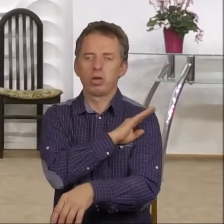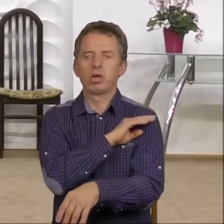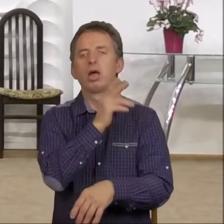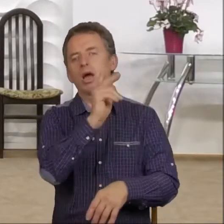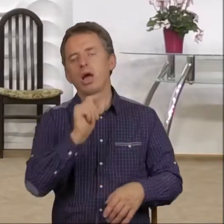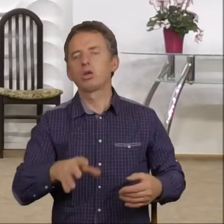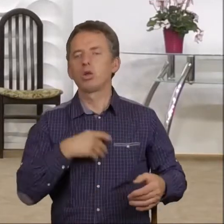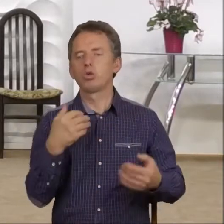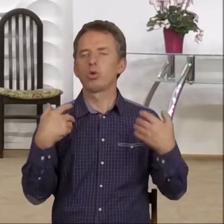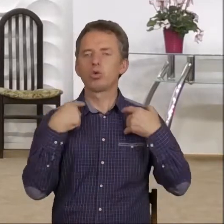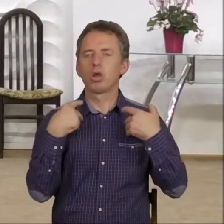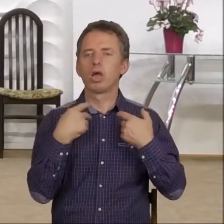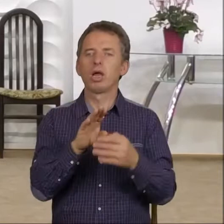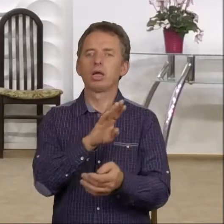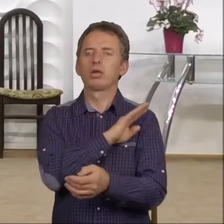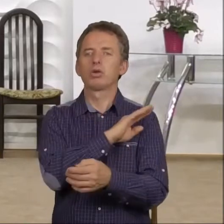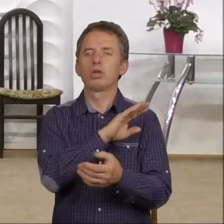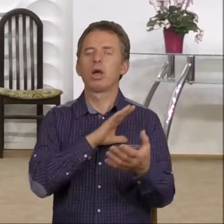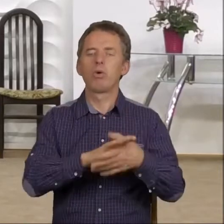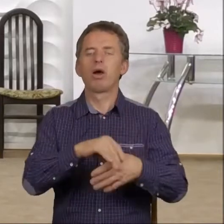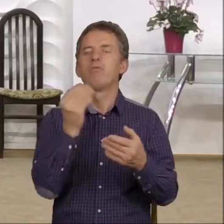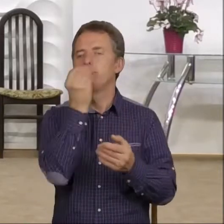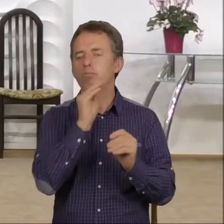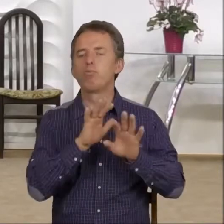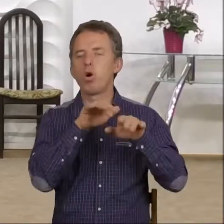dusza żywa zginęła w morzu.